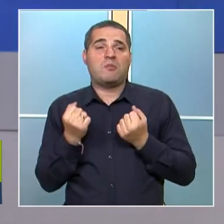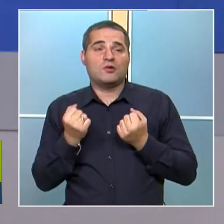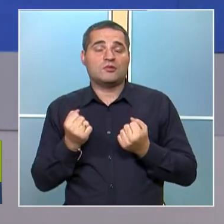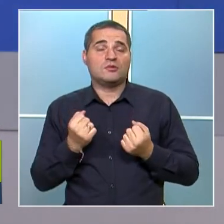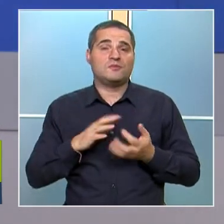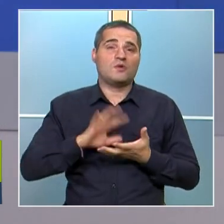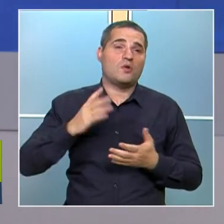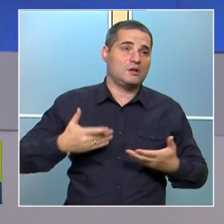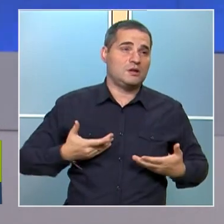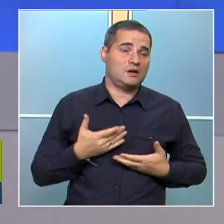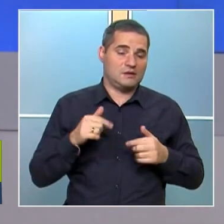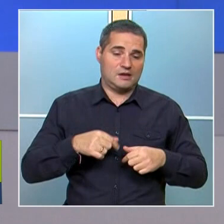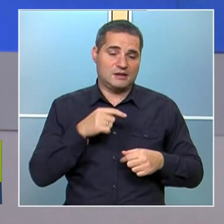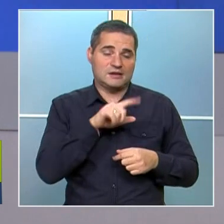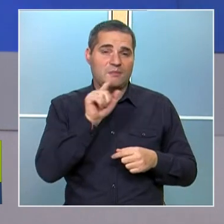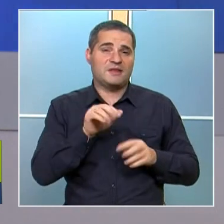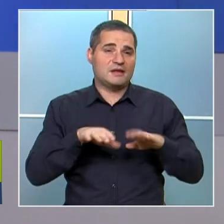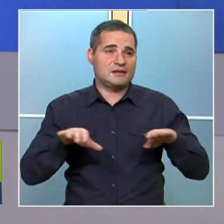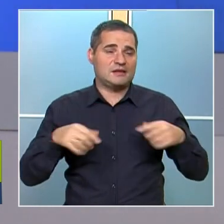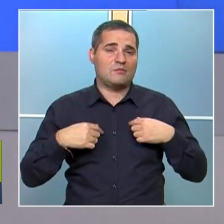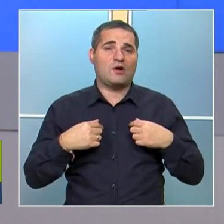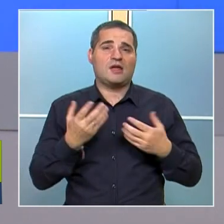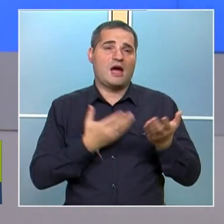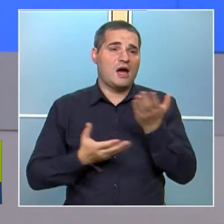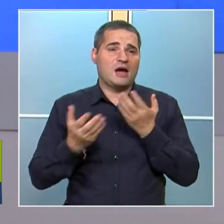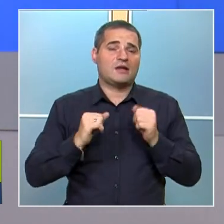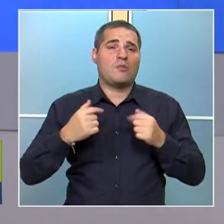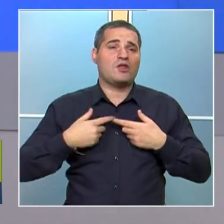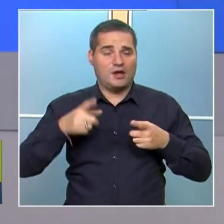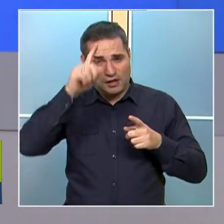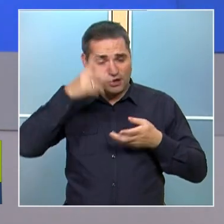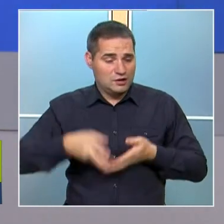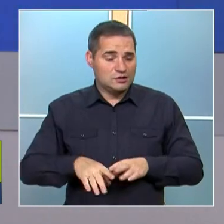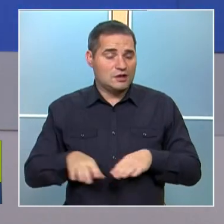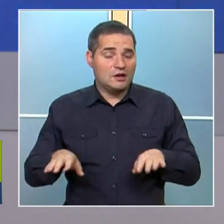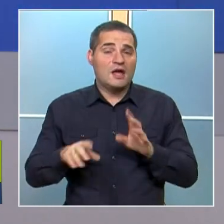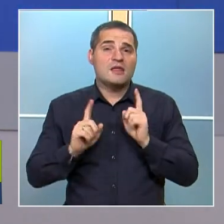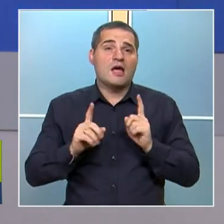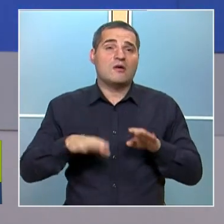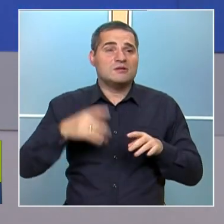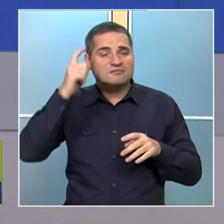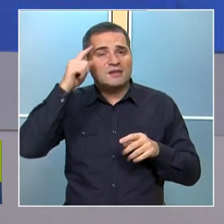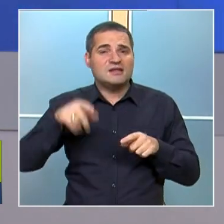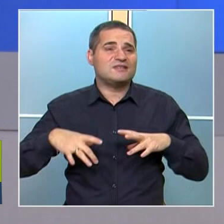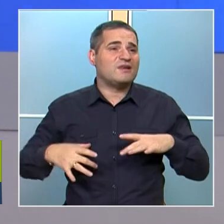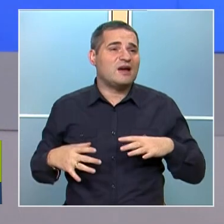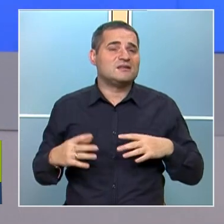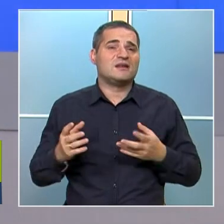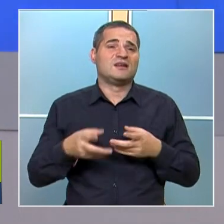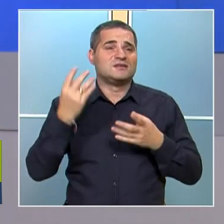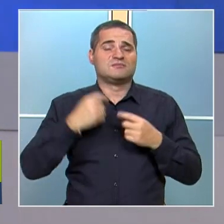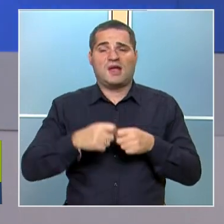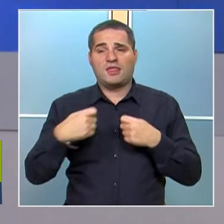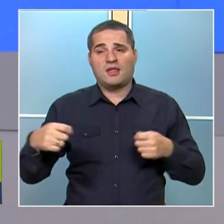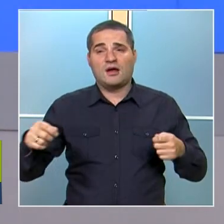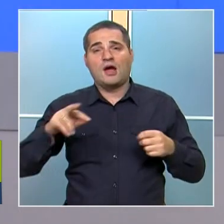Много интересно, аз днес попитах децата в моята академия и моите дъщери. Някои деца смятат, че тази вакансия беше дълга,